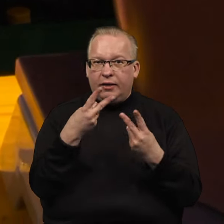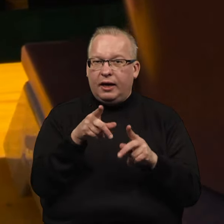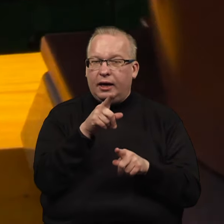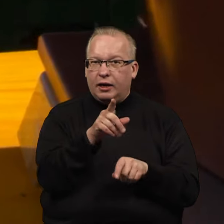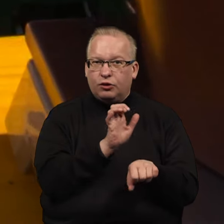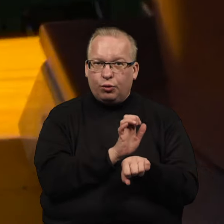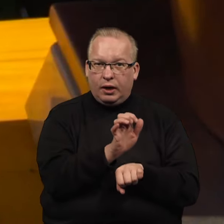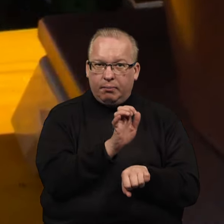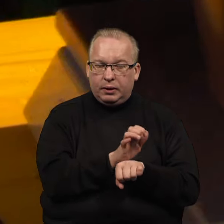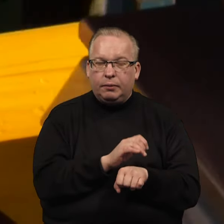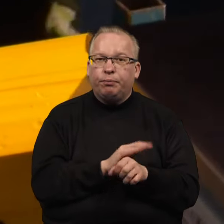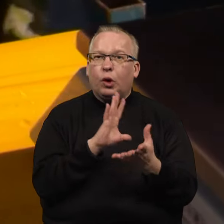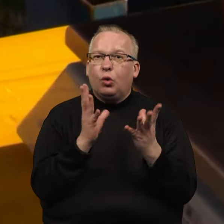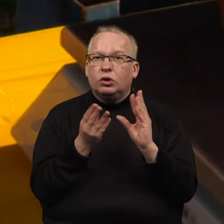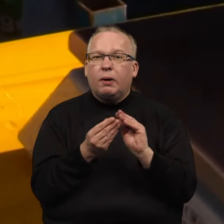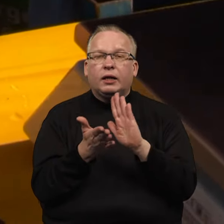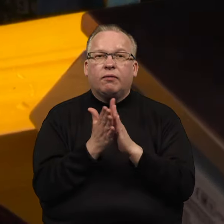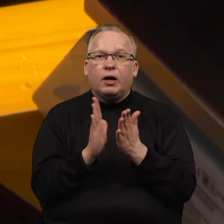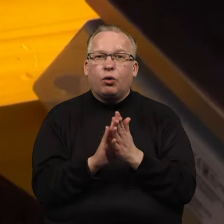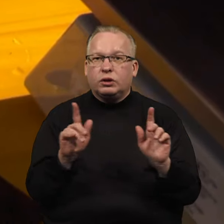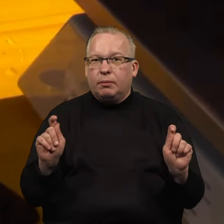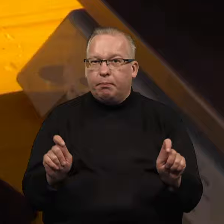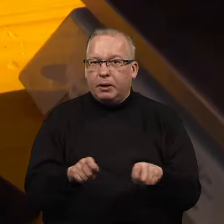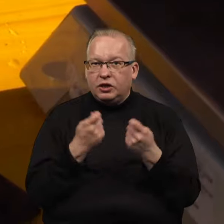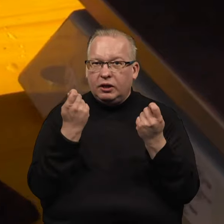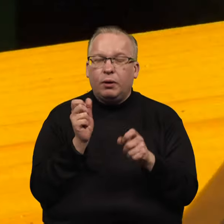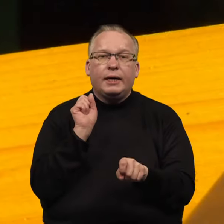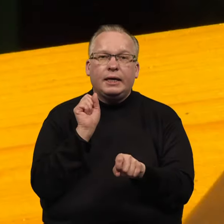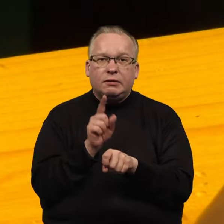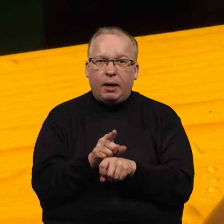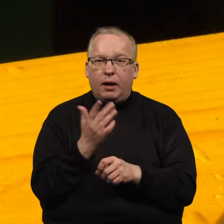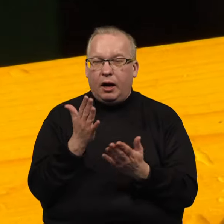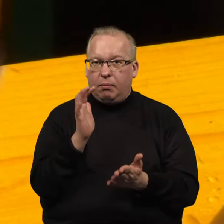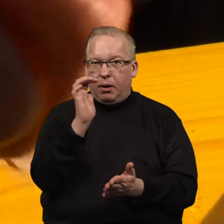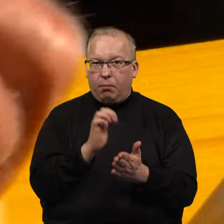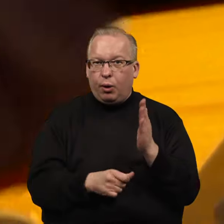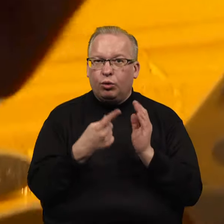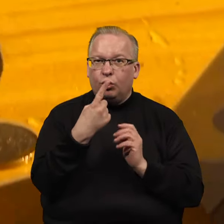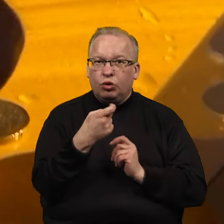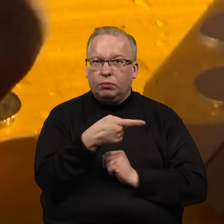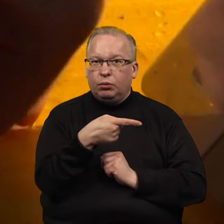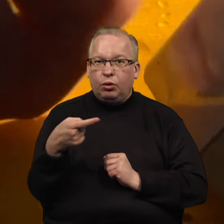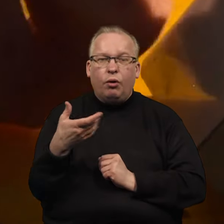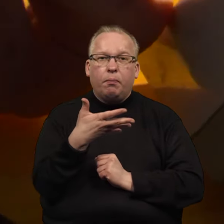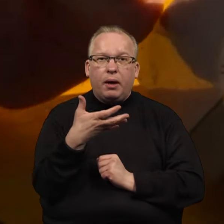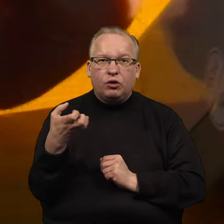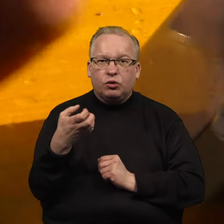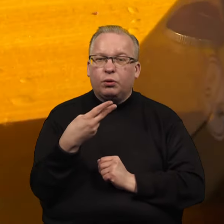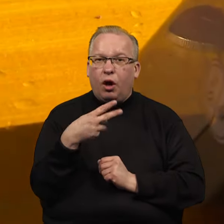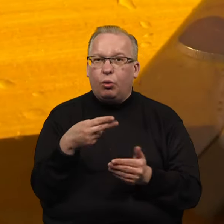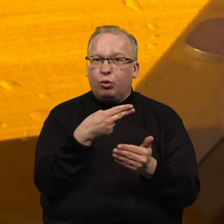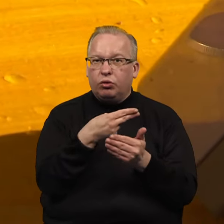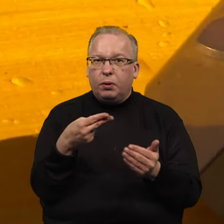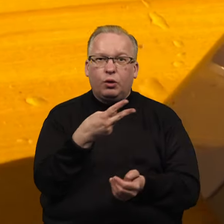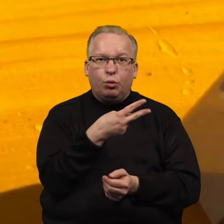kaldinti. Už apvalinimo tvarkos pažeidimus numatomi įspėjimai arba baudos nuo 100 iki 500 eurų, įmonėms